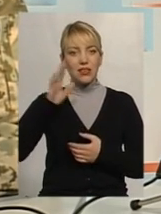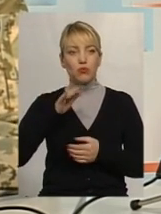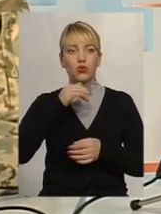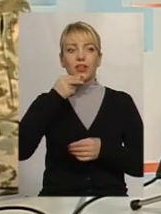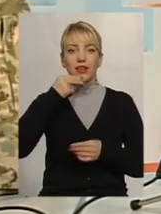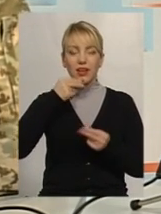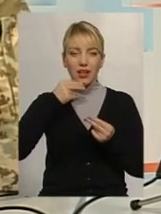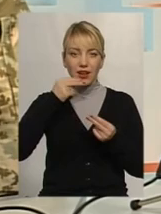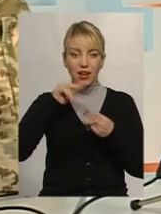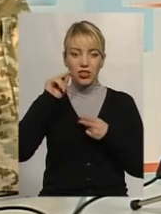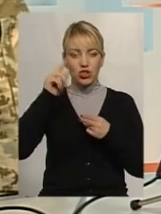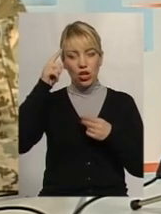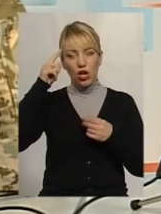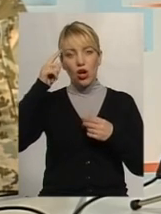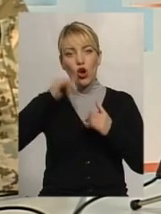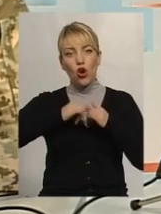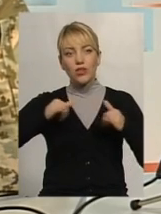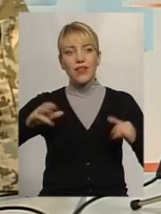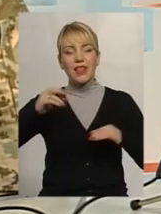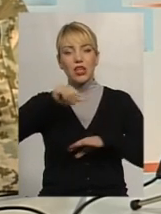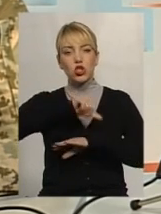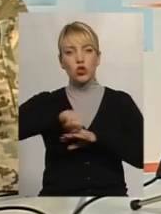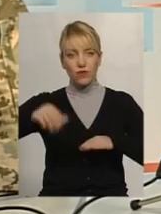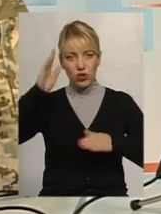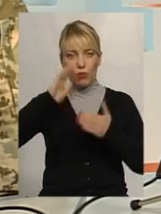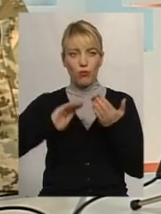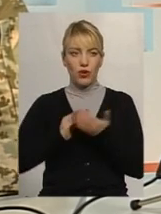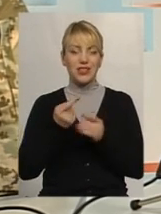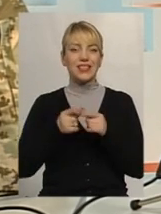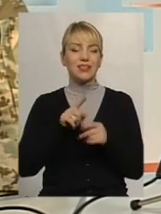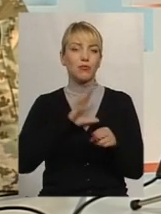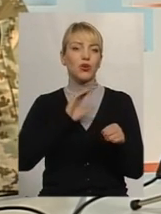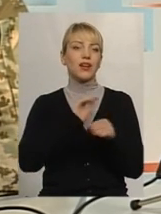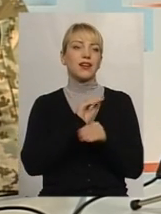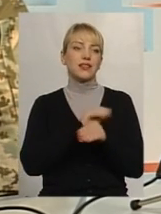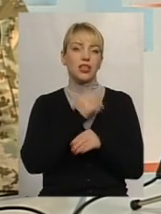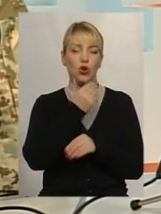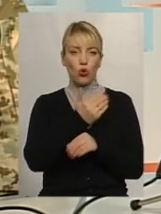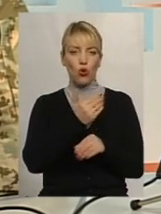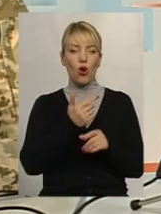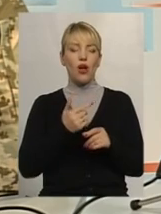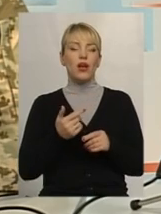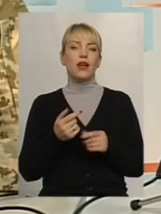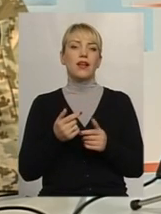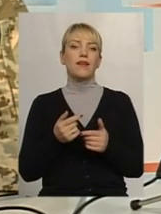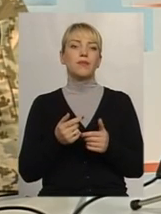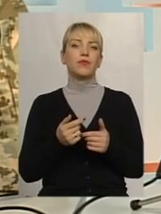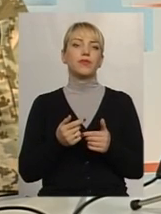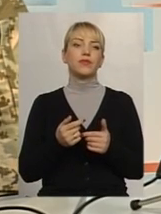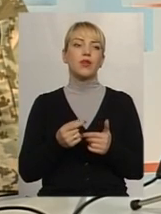саме в зовнішній політиці. Це була одна з елементів критики його, від його опонентів. Власне,